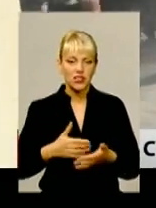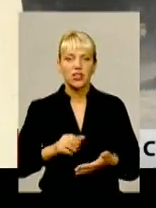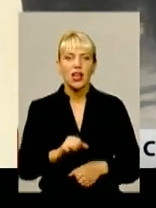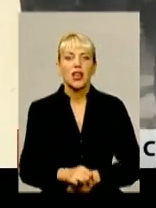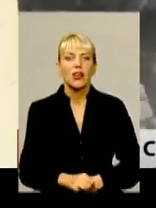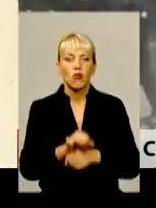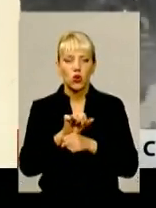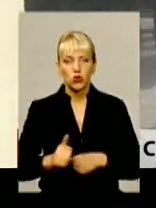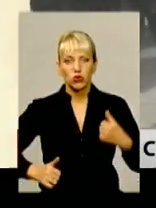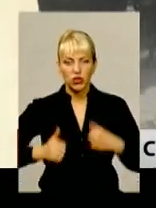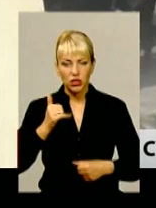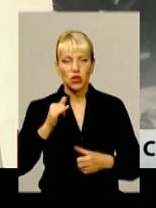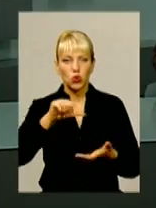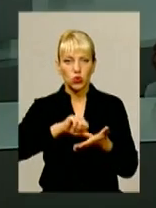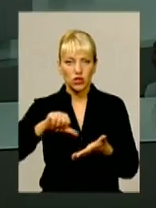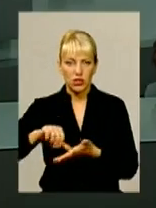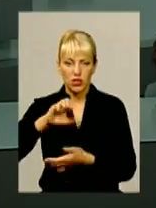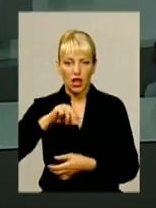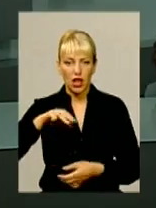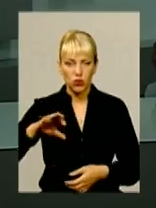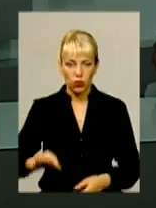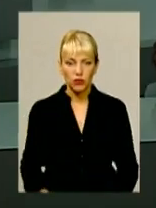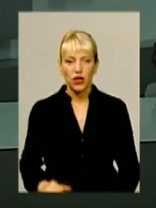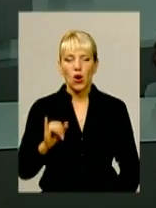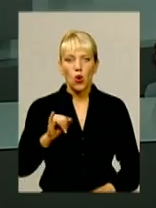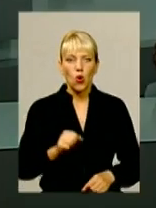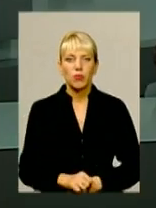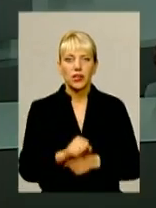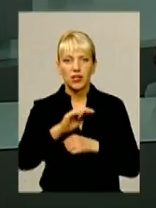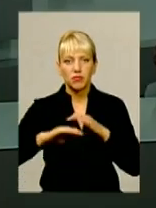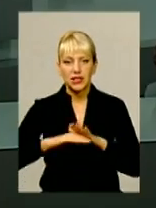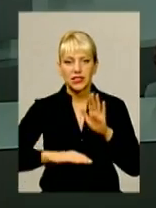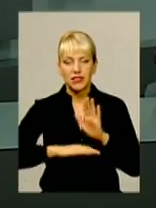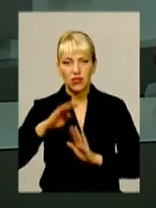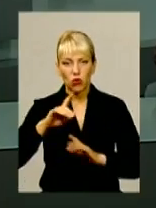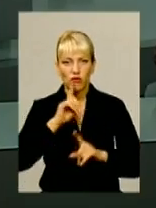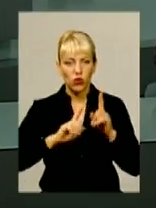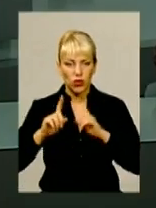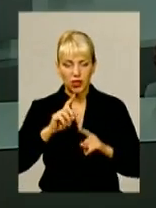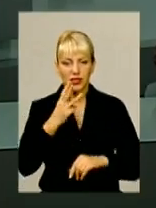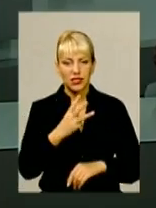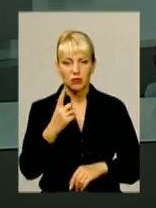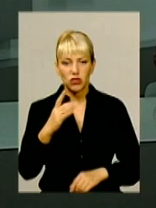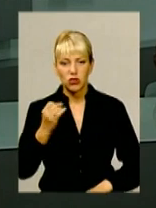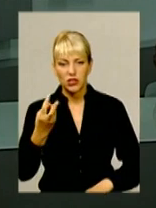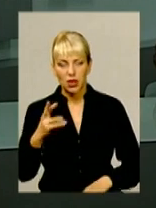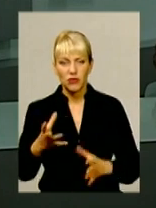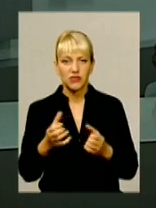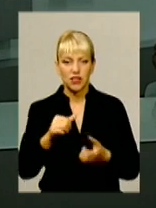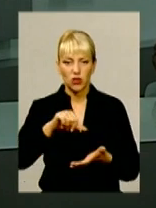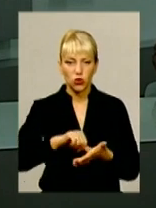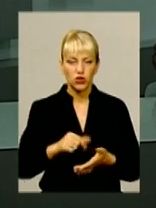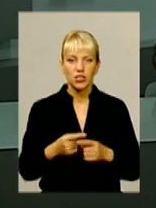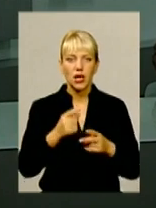-українського збройного конфлікту. У пікеті під стінами Верховної Ради 31 серпня взяли участь понад півтори